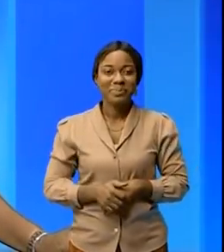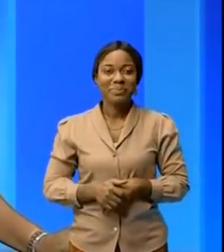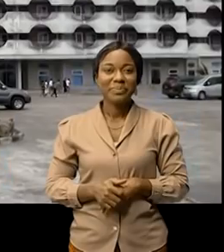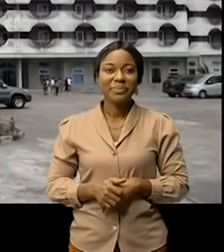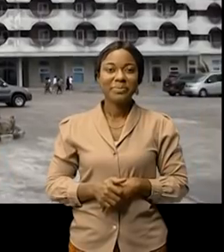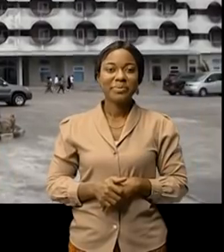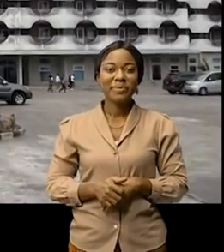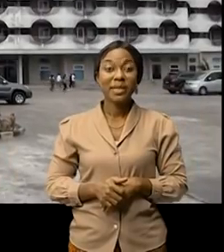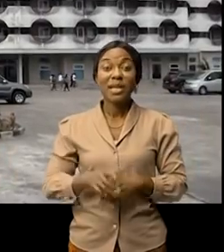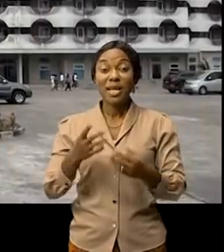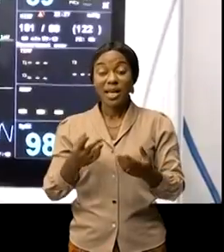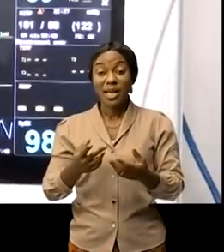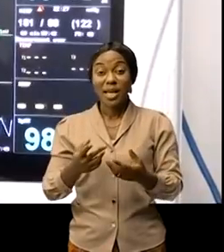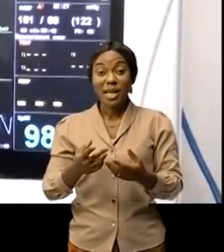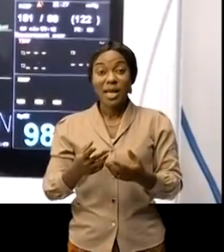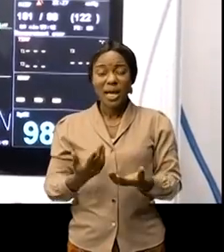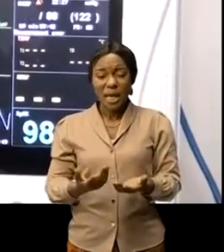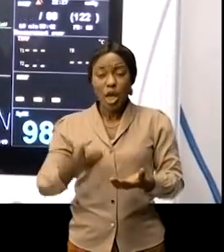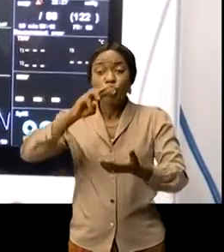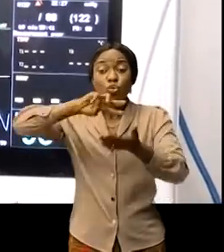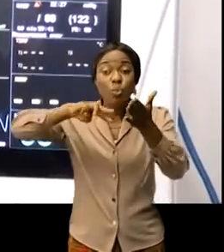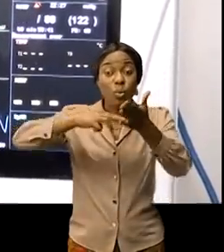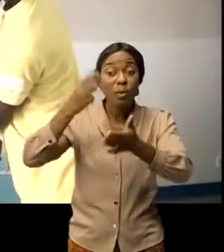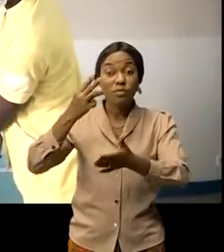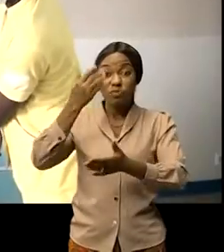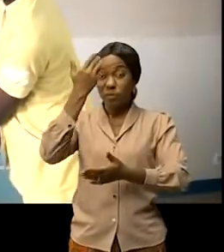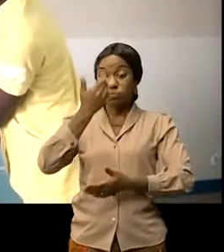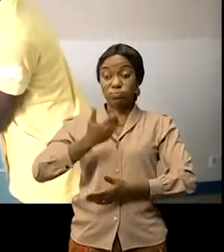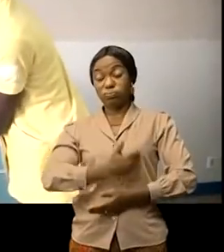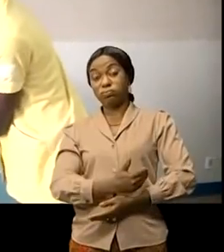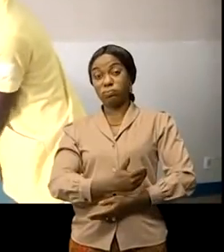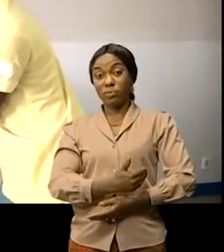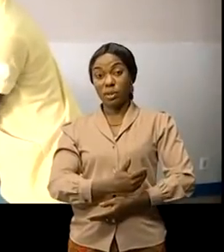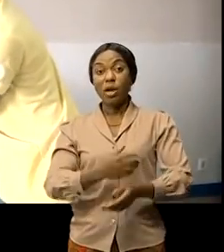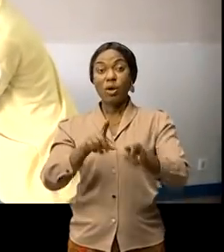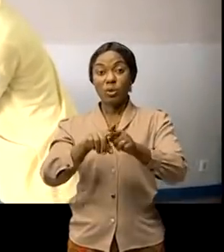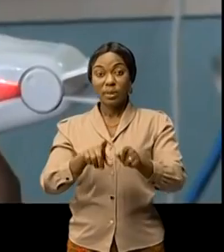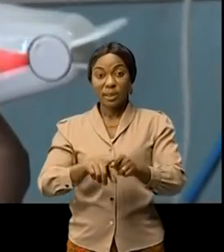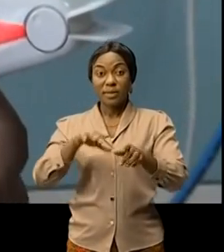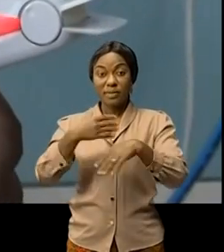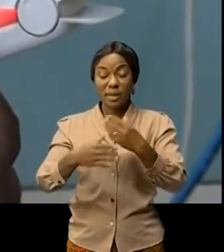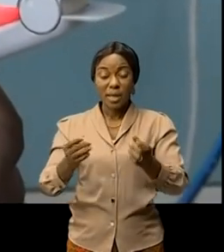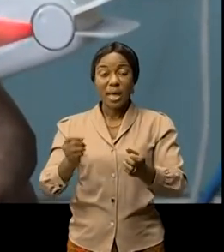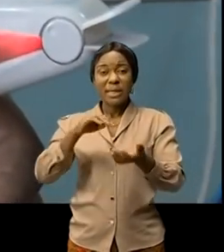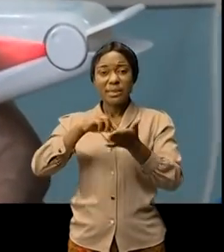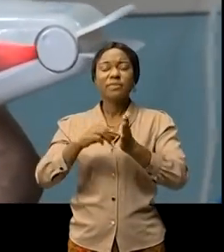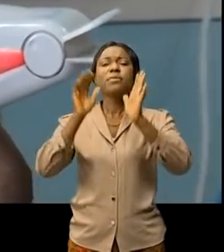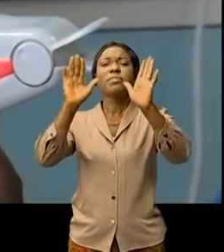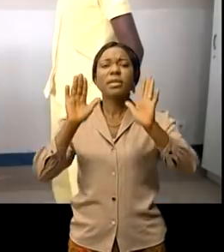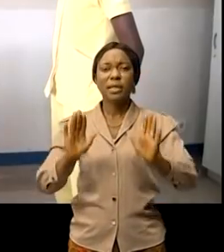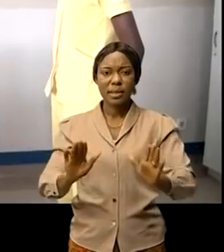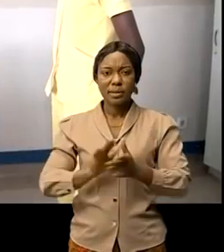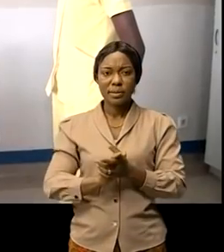connaître trois fois un accident vasculaire cérébral et s'en tirer relève à la limite d'un miracle Manda